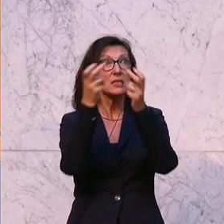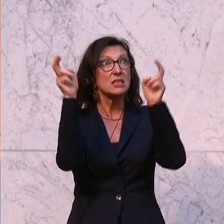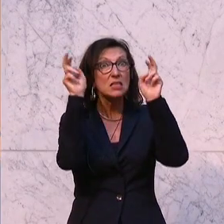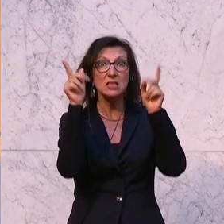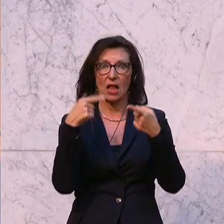Klopke. Vielen Dank.